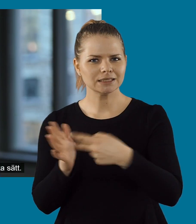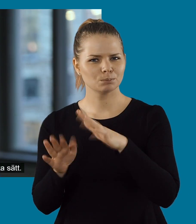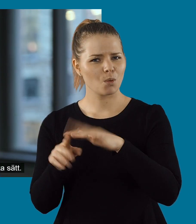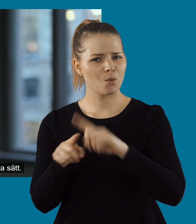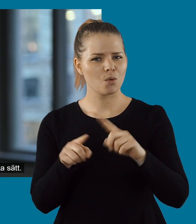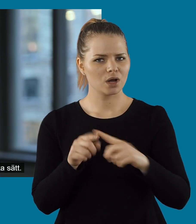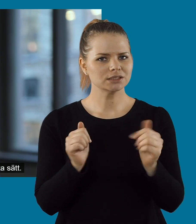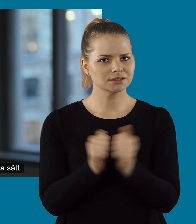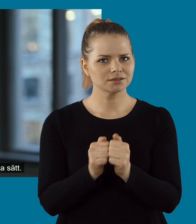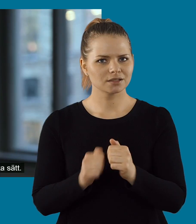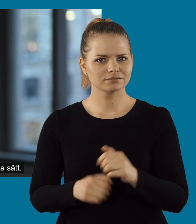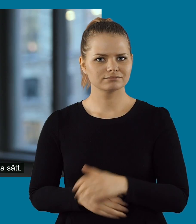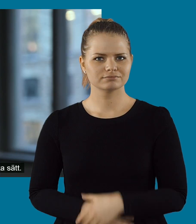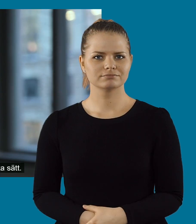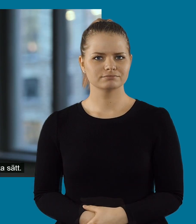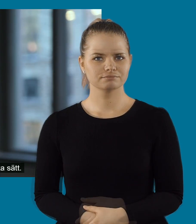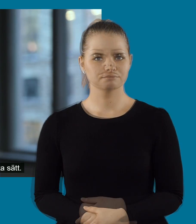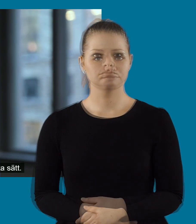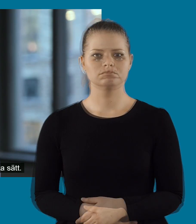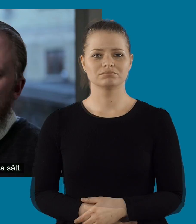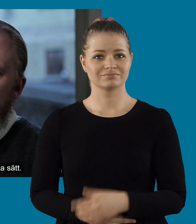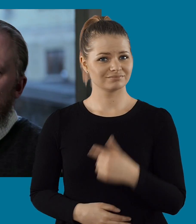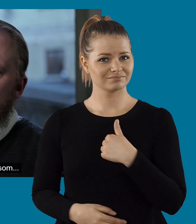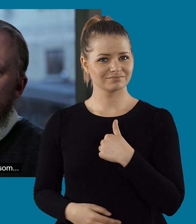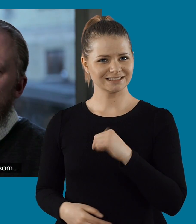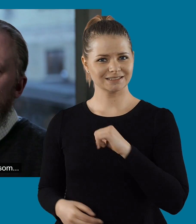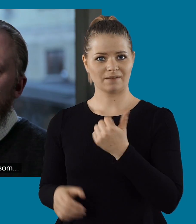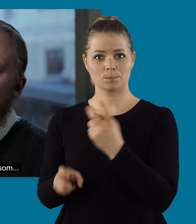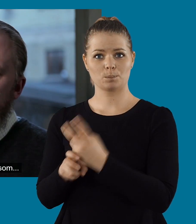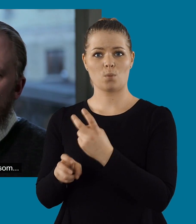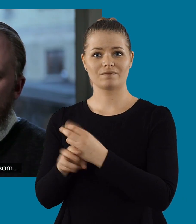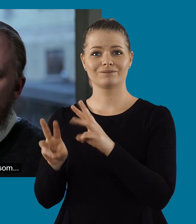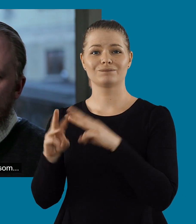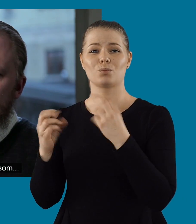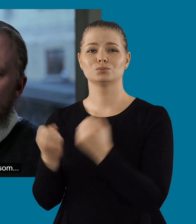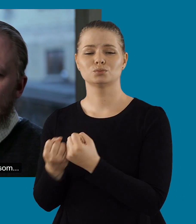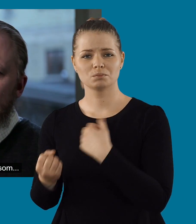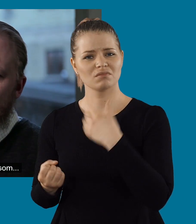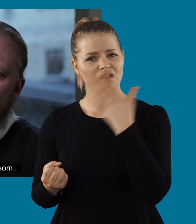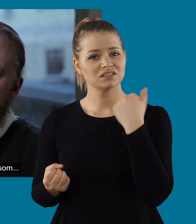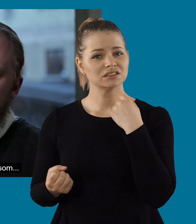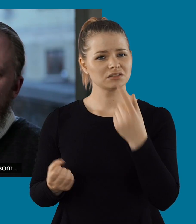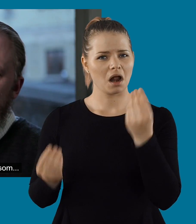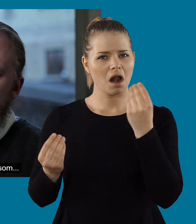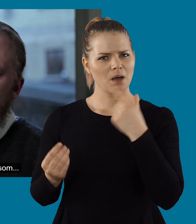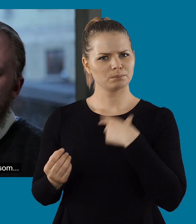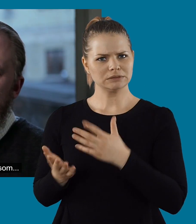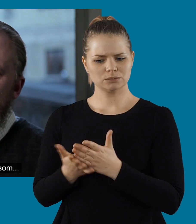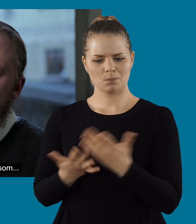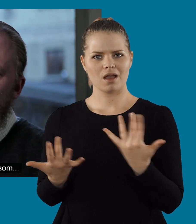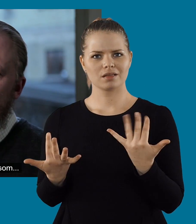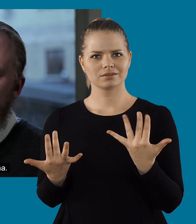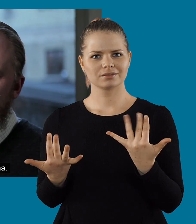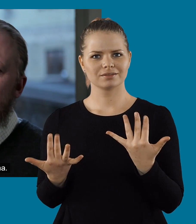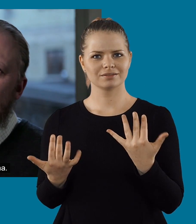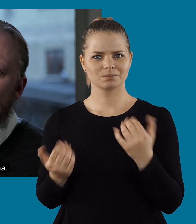Och all härlig teknik som man kan använda sig av på olika sätt. Att pröva genom workshops är någonting